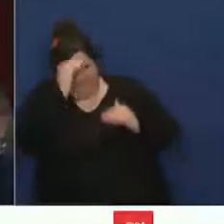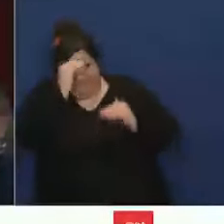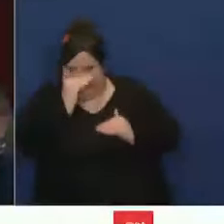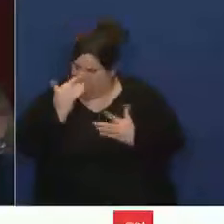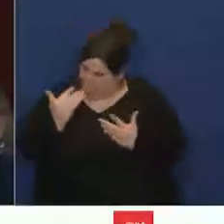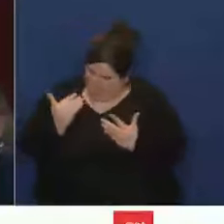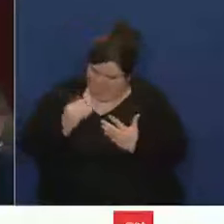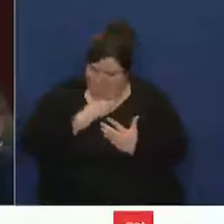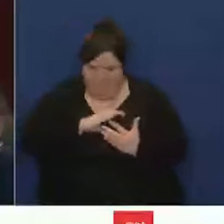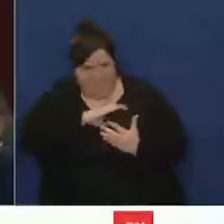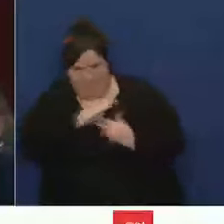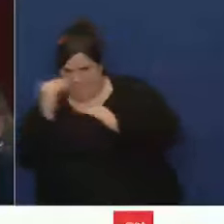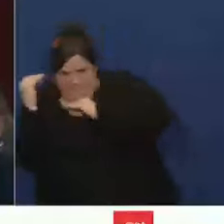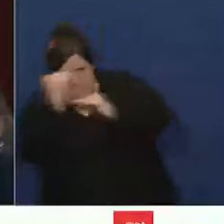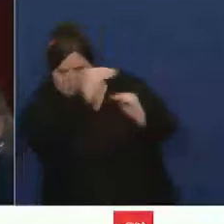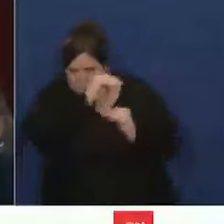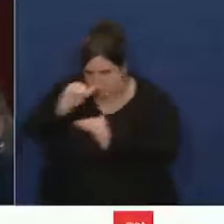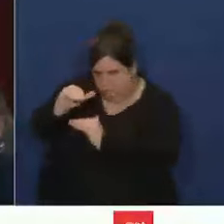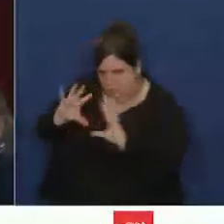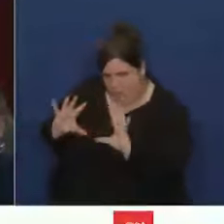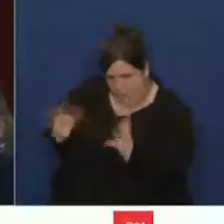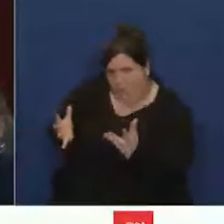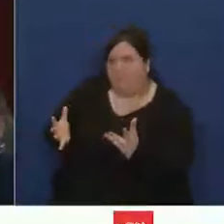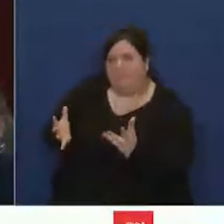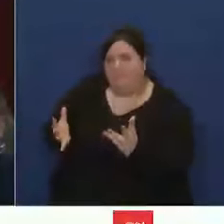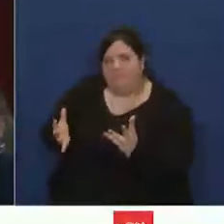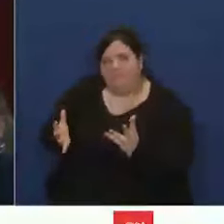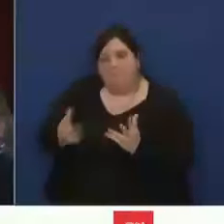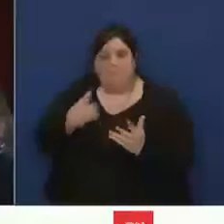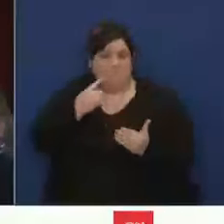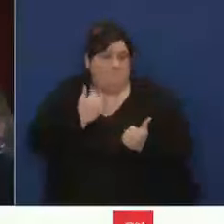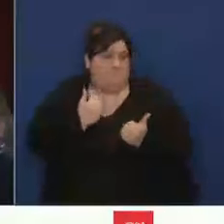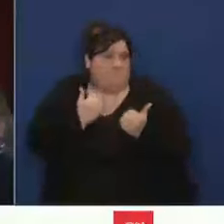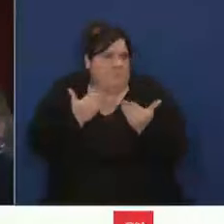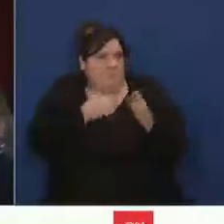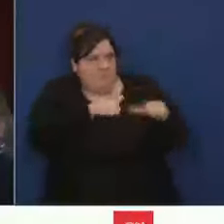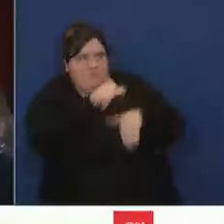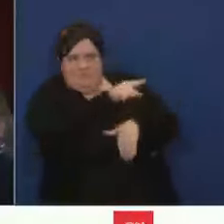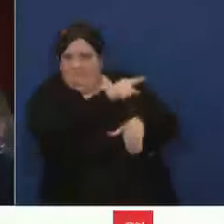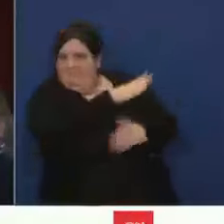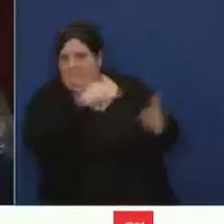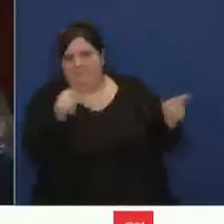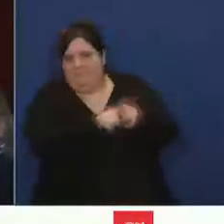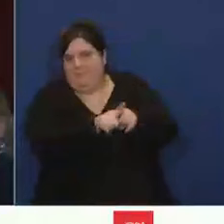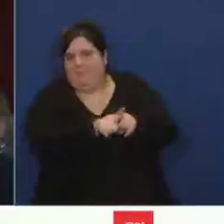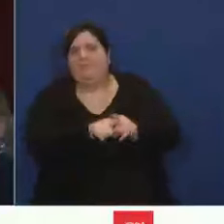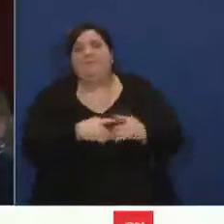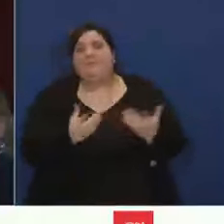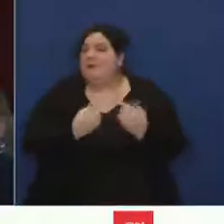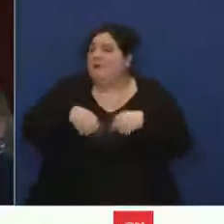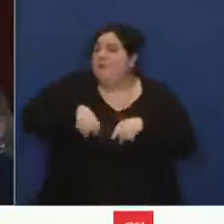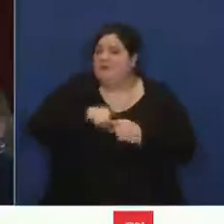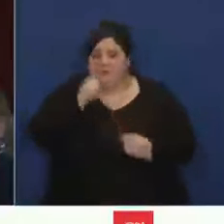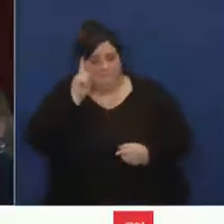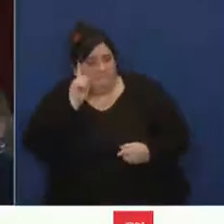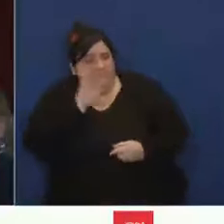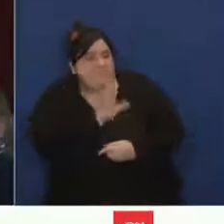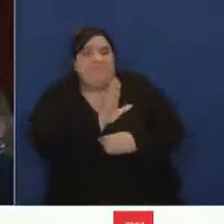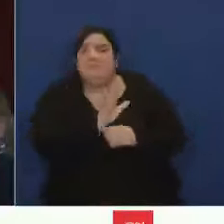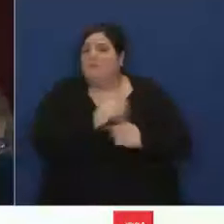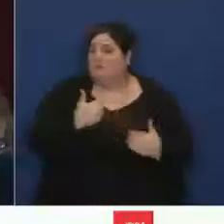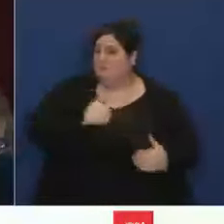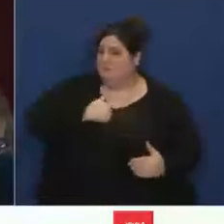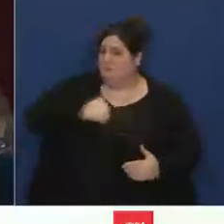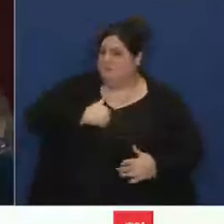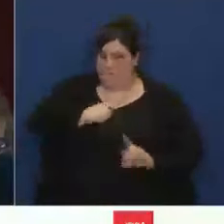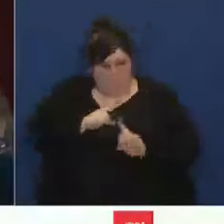je proposerai que les avis de la Commission, étant des avis non individuels, puisqu'ils sont par définition